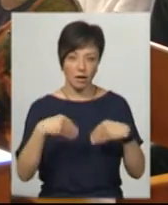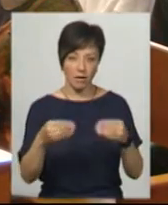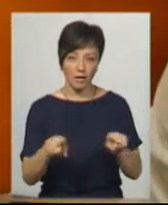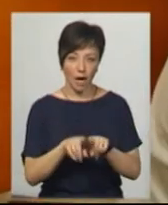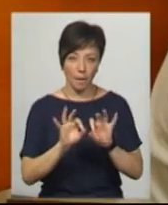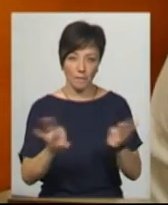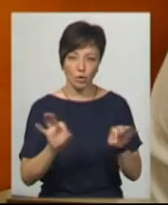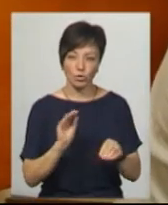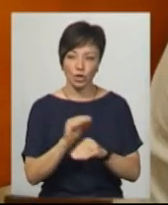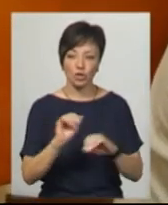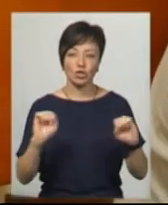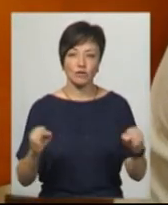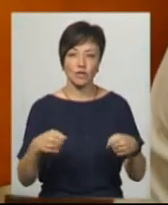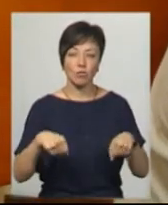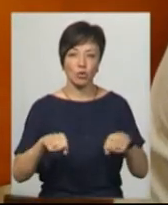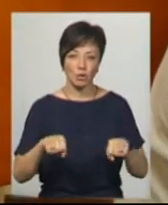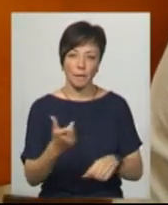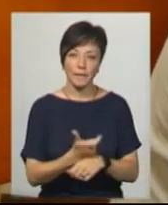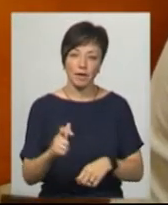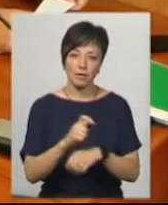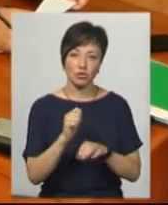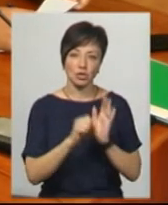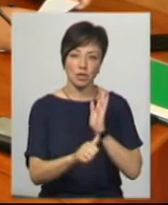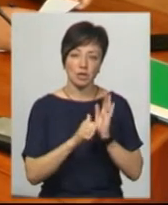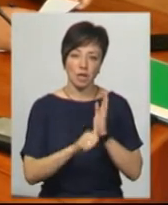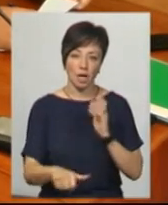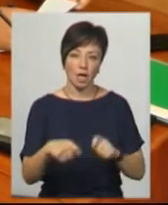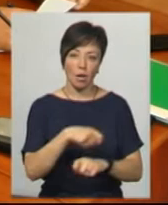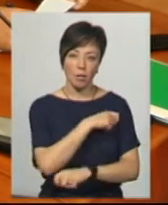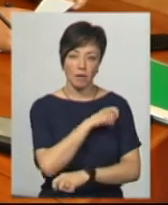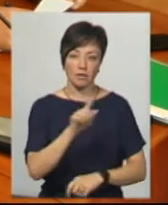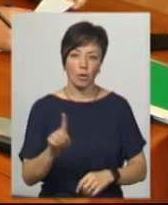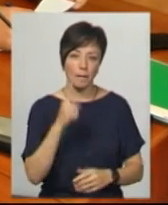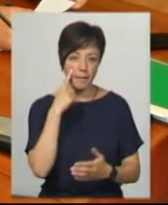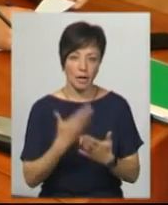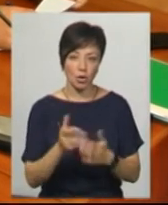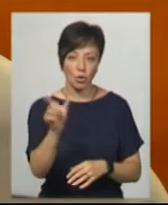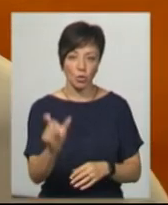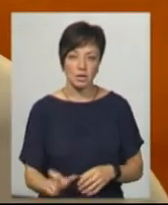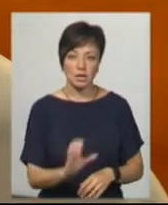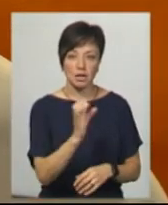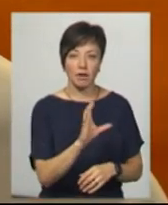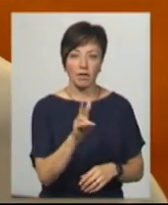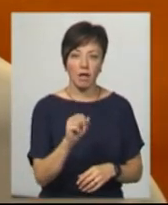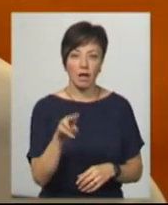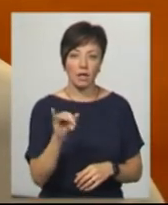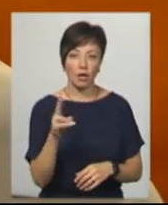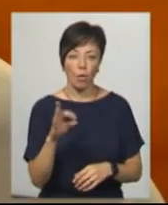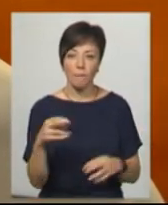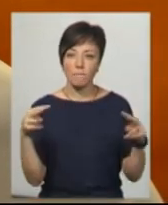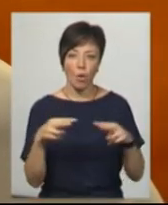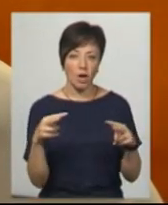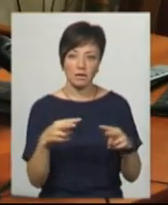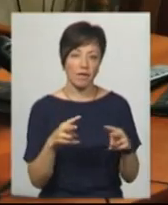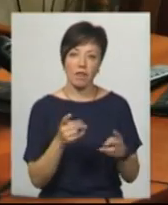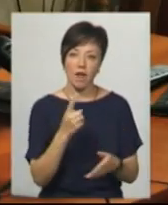Ні? Швидкість мотоцикліста перевищувала 60 кілометрів на годину. Підозрюваний Сергій Владику покази свідків не заперечував